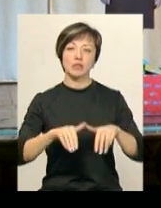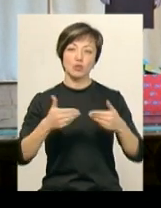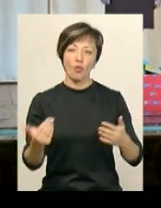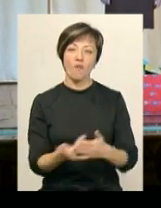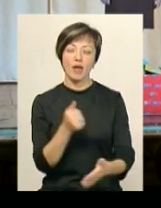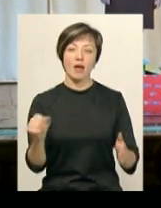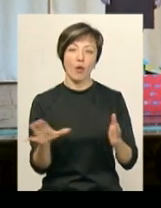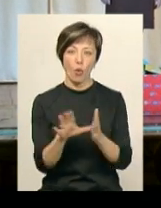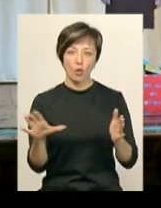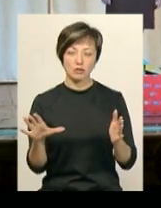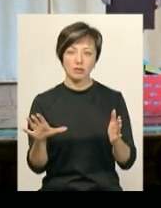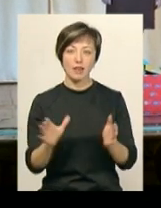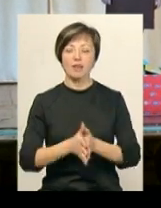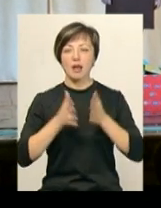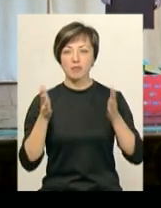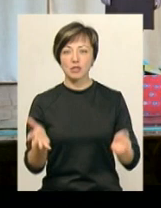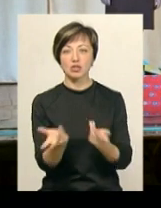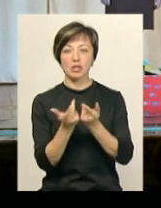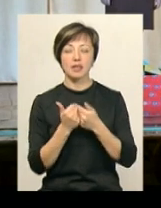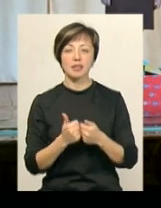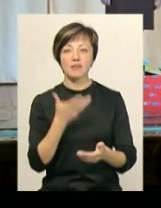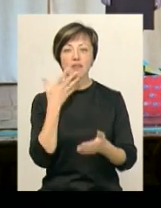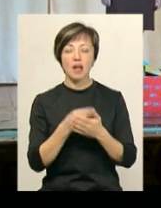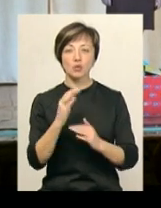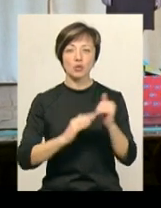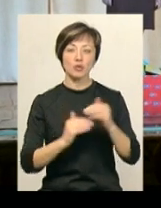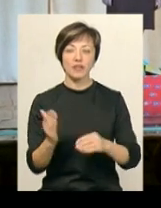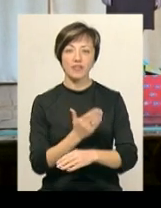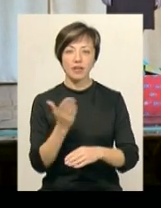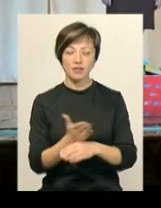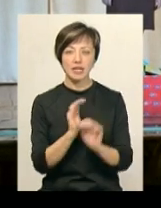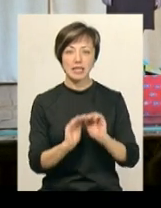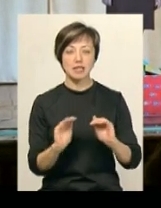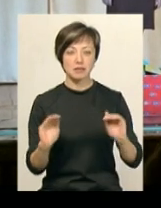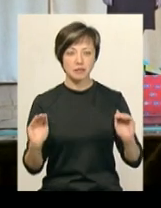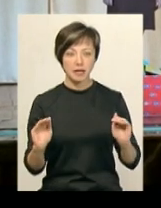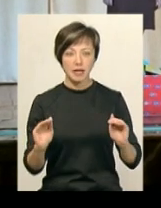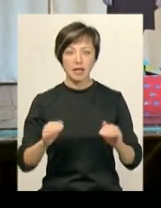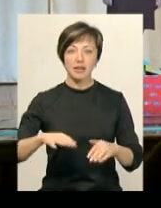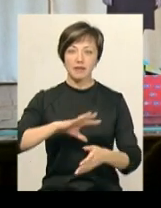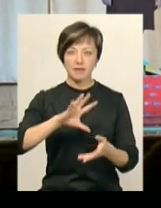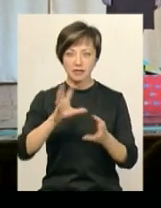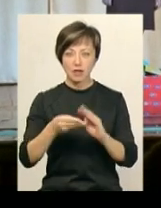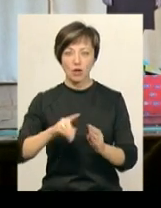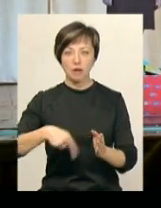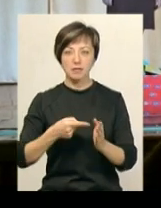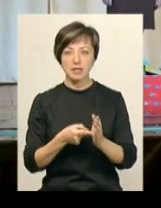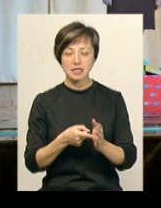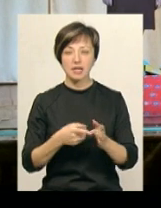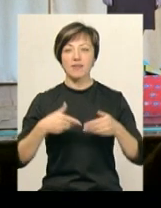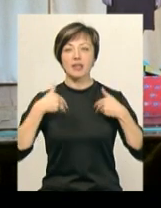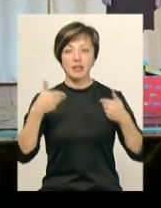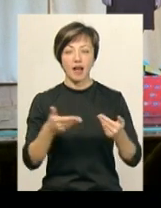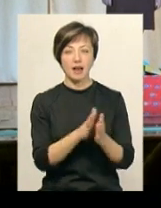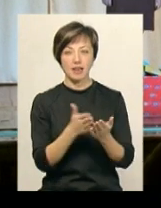новий рекорд, найбільшу кількість власноручно виготовлених дітьми цілого міста різдвяних вітальних